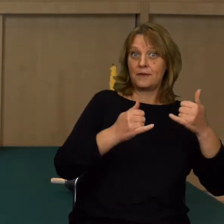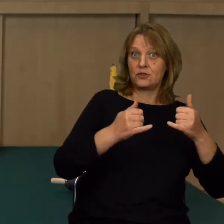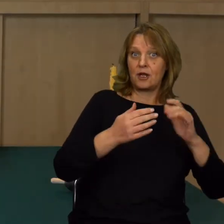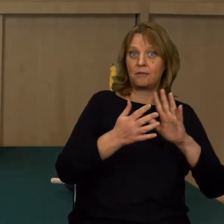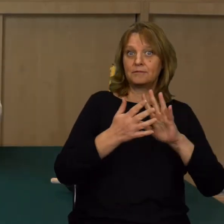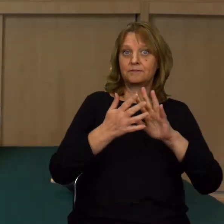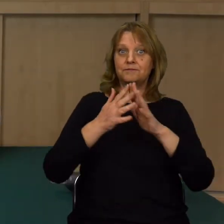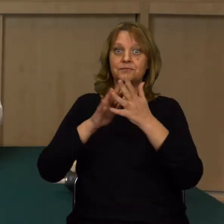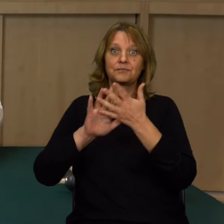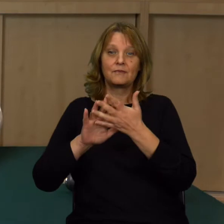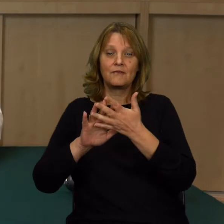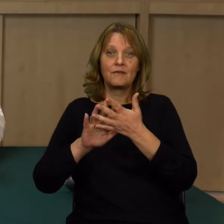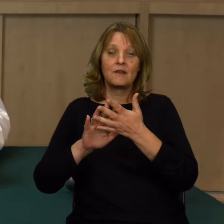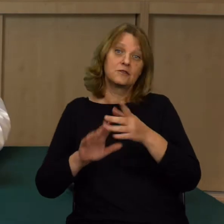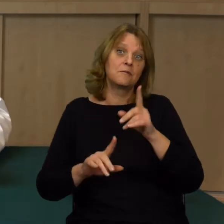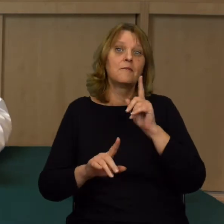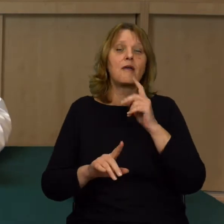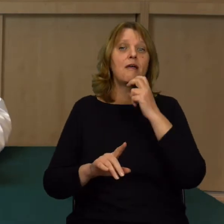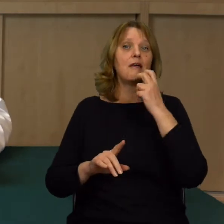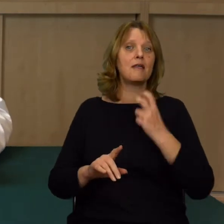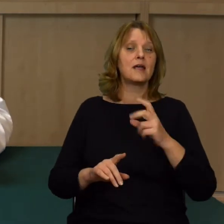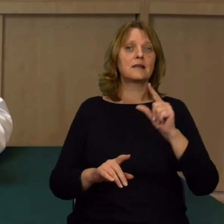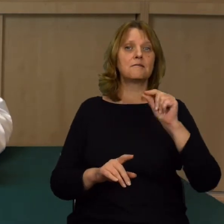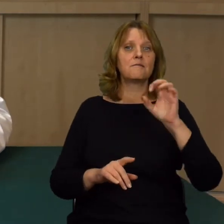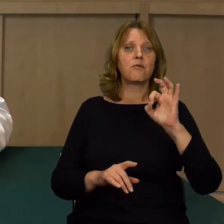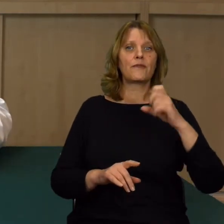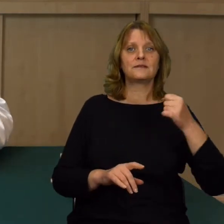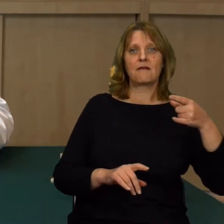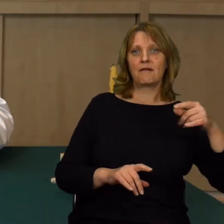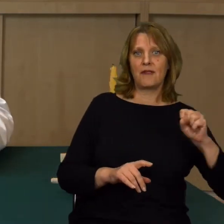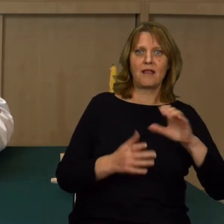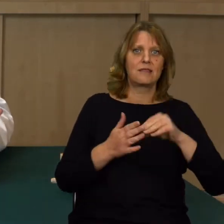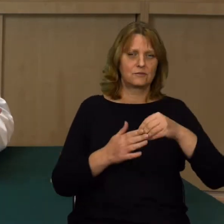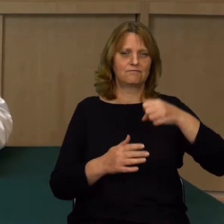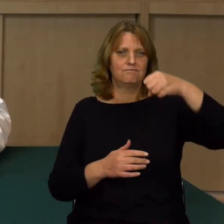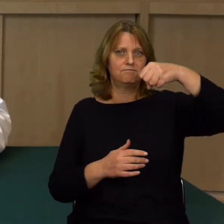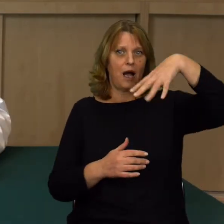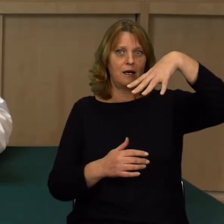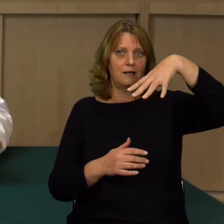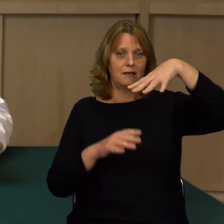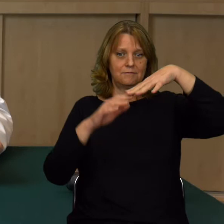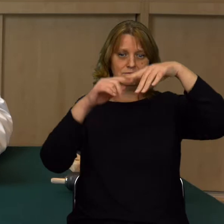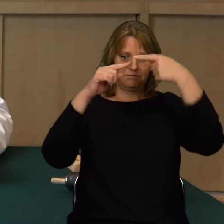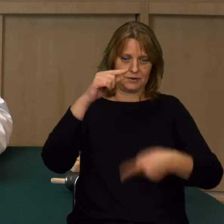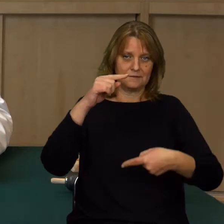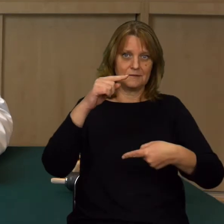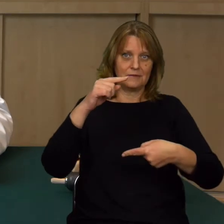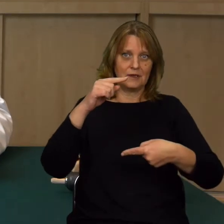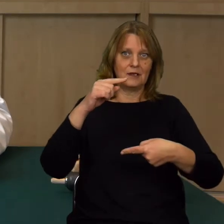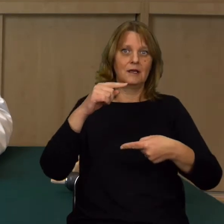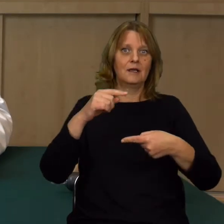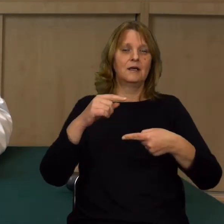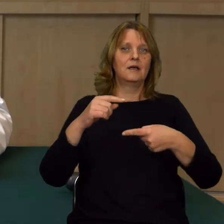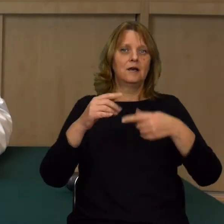przykład w energię potencjalną. Jak ja coś podniosę. Jak zacznę to, jak to wypuszczę z ręki. To